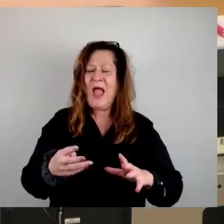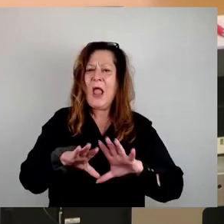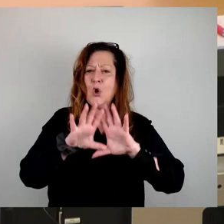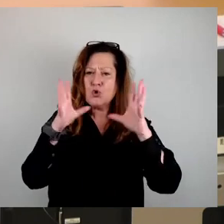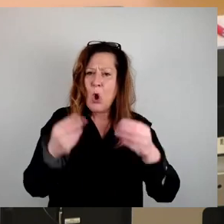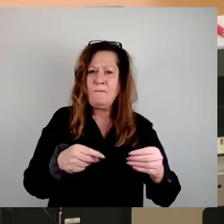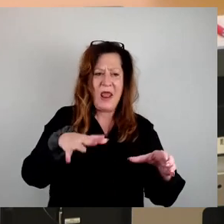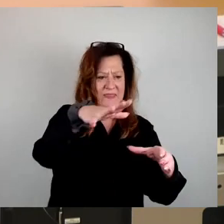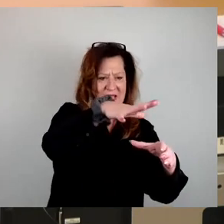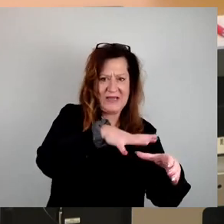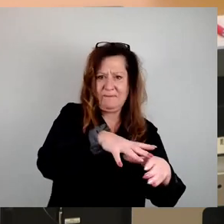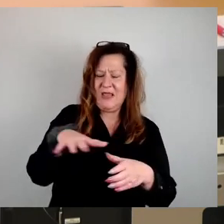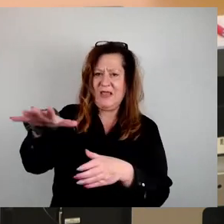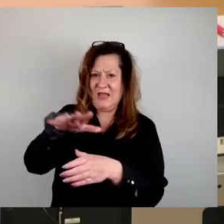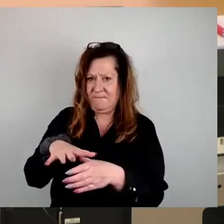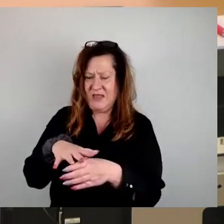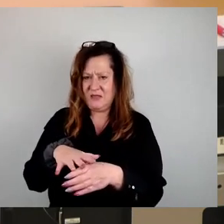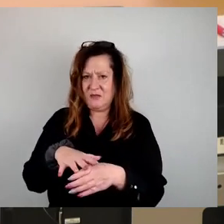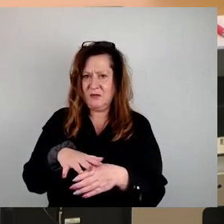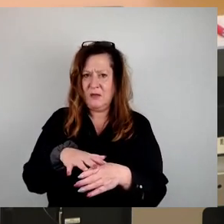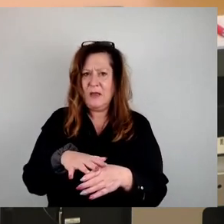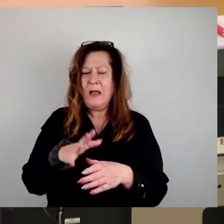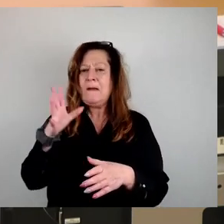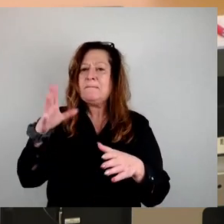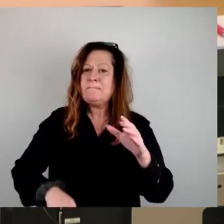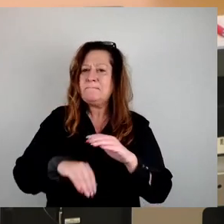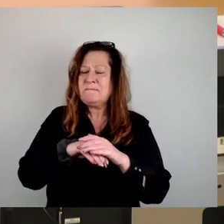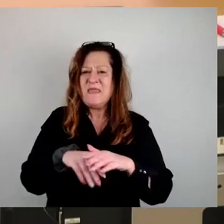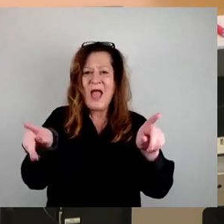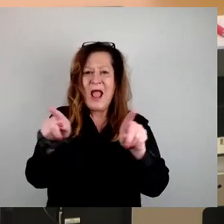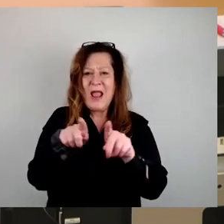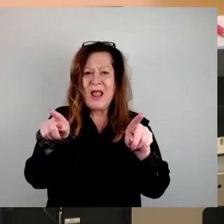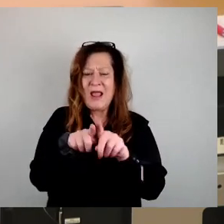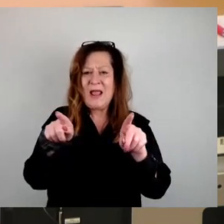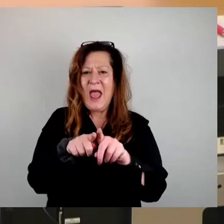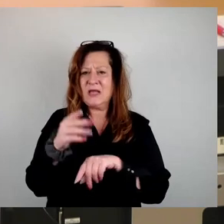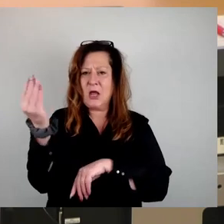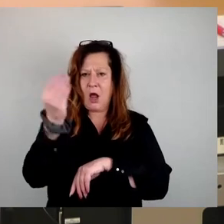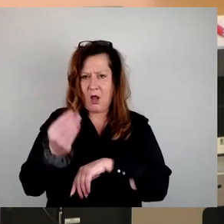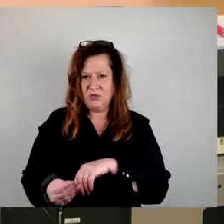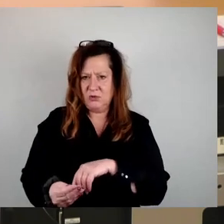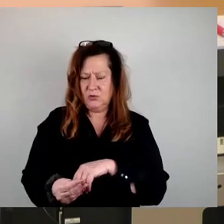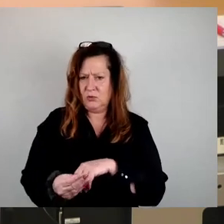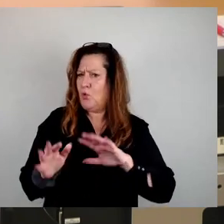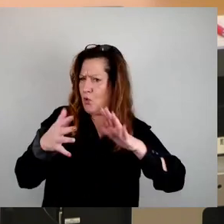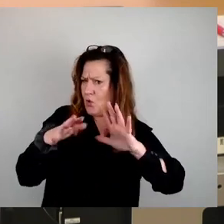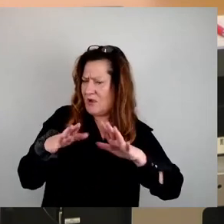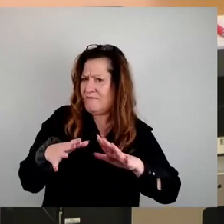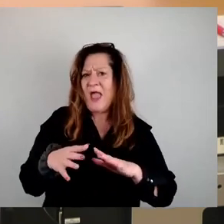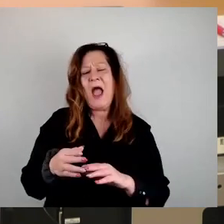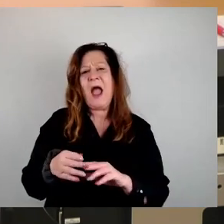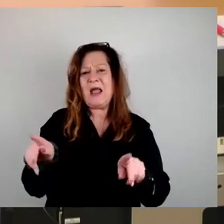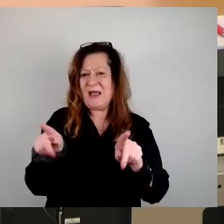mit homogener Architektur, mit relativ homogener Mieterschaft. Homogen in